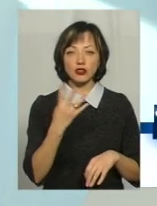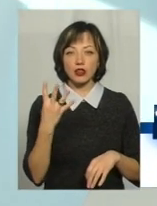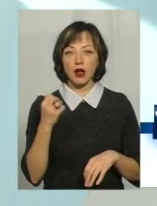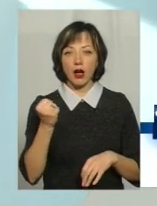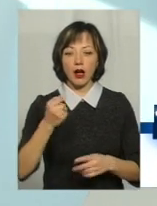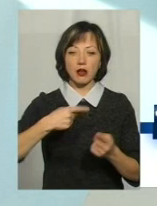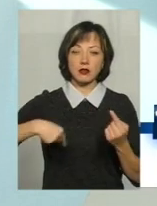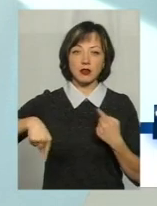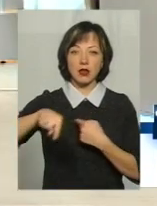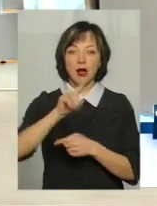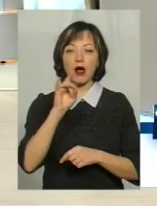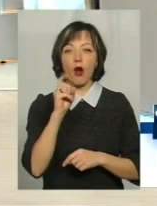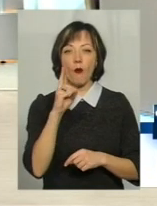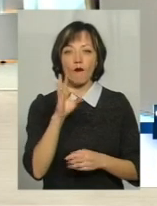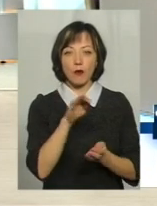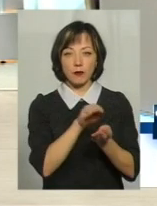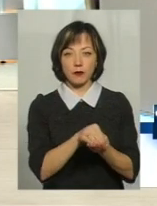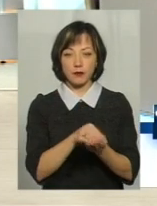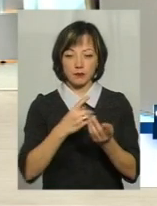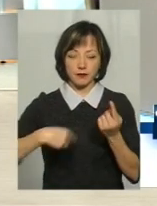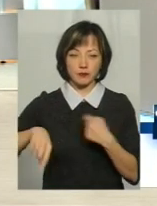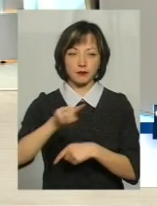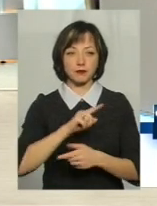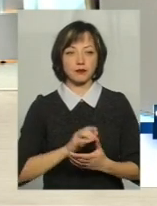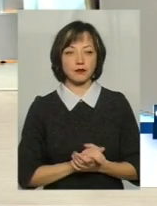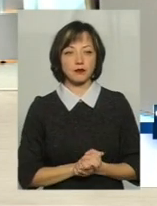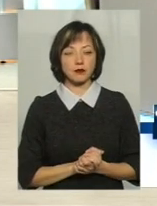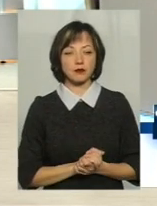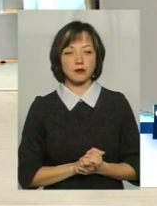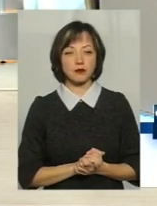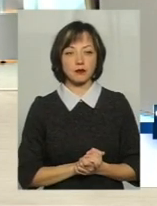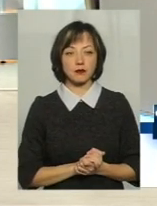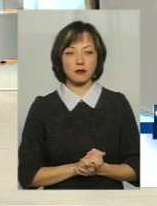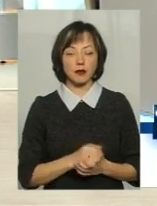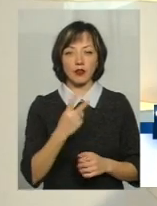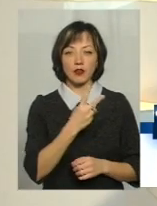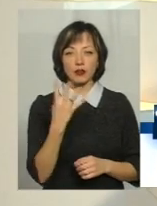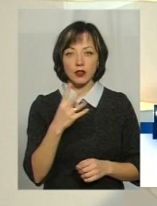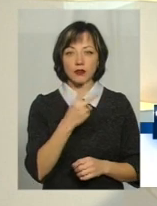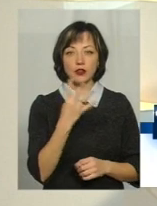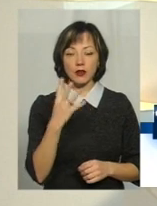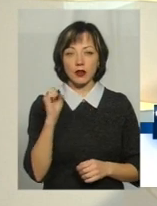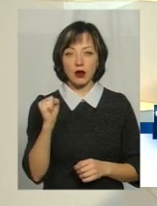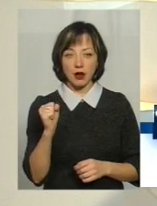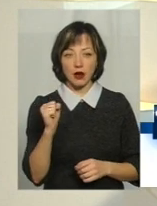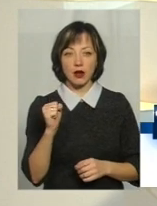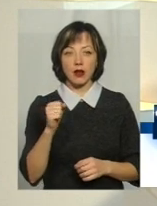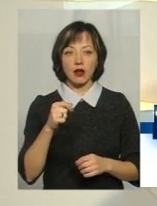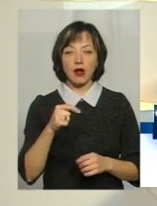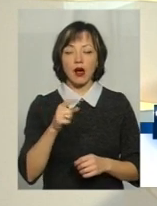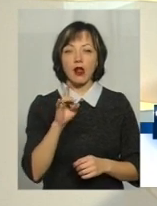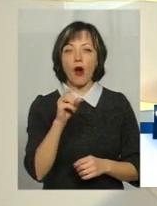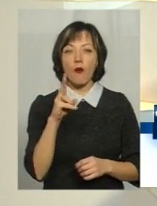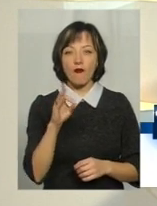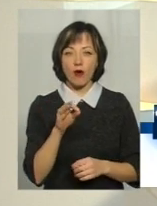Раковське кладовище? Дякую. Дякую. 24-24А закільцювати Раковське кладовище. Це,